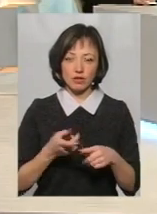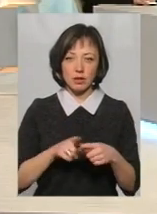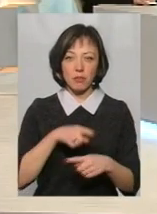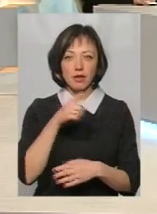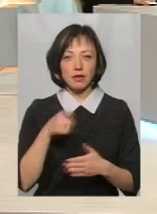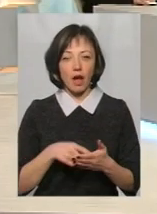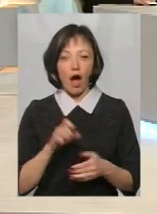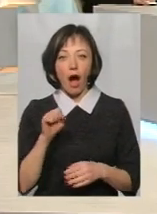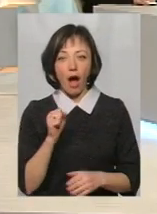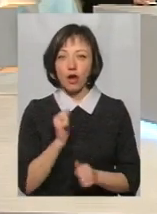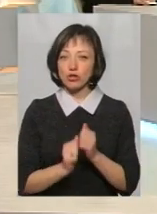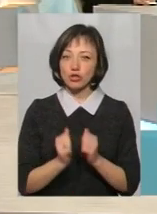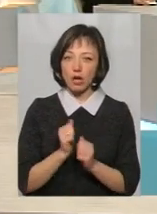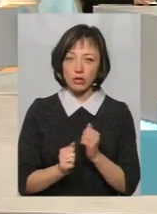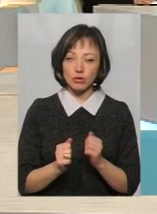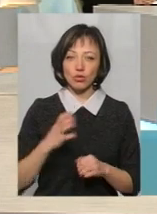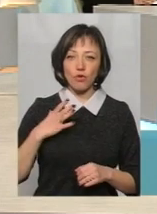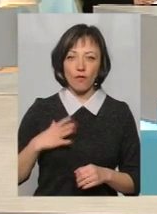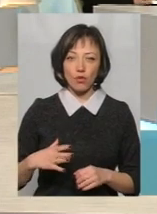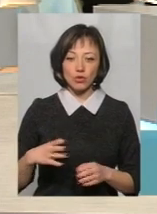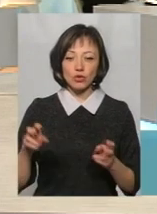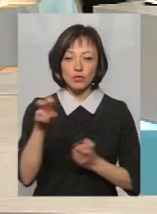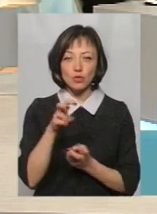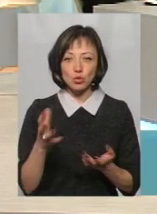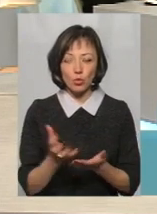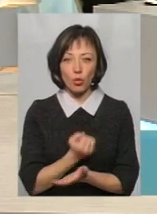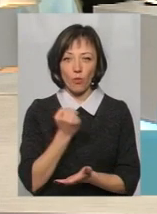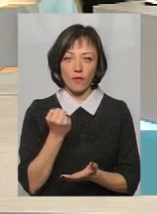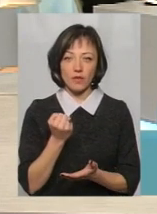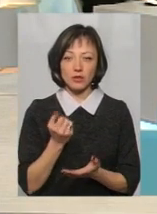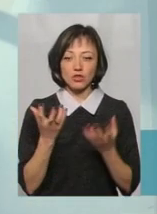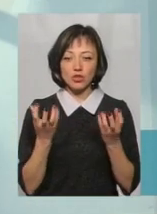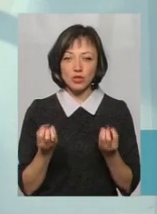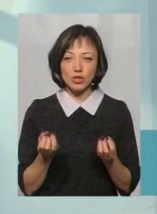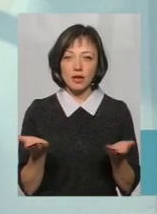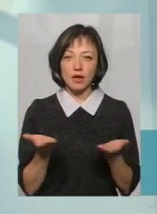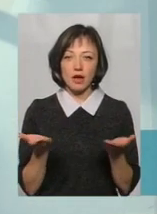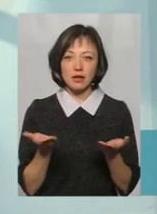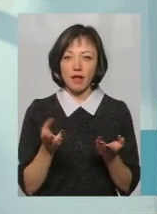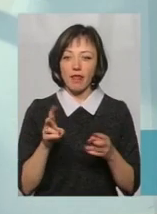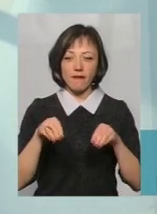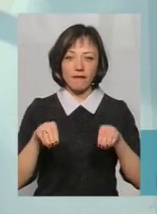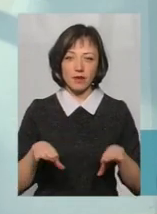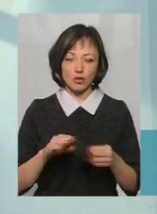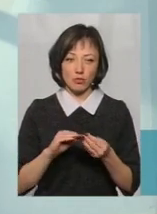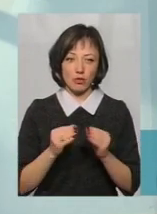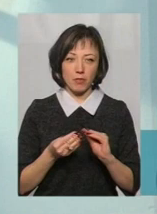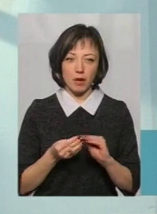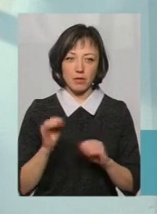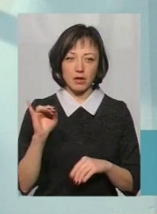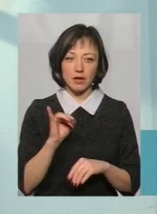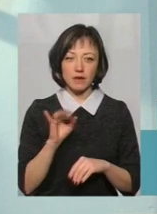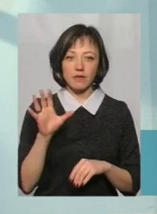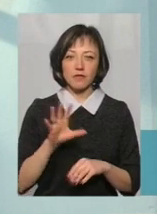А часто доводиться відшуковувати ще якісь невирішені проблеми. І